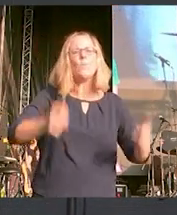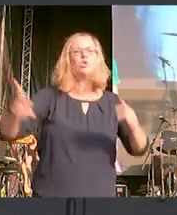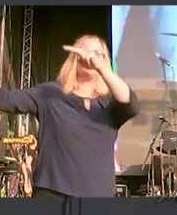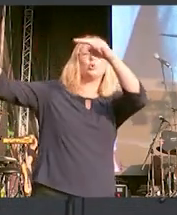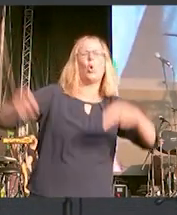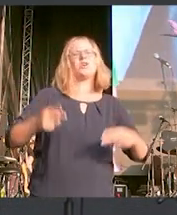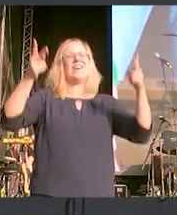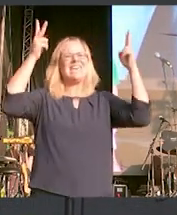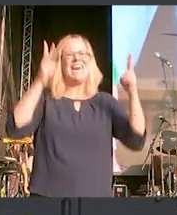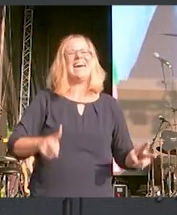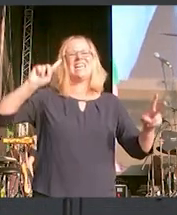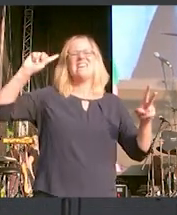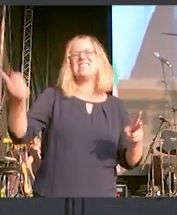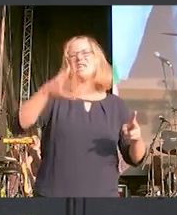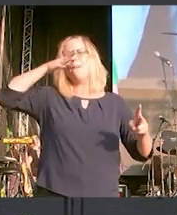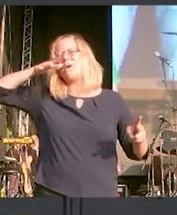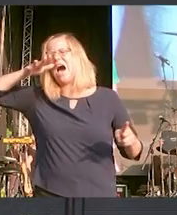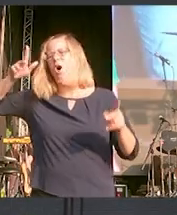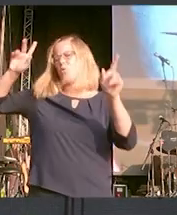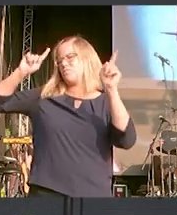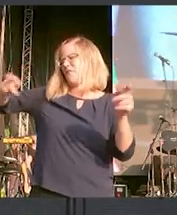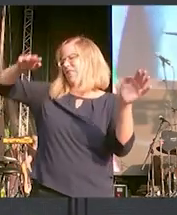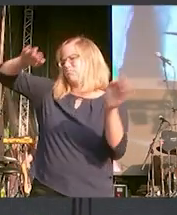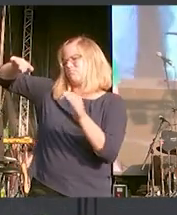Dann sind die braunen ruckzuck verschwunden. Vielen Dank.